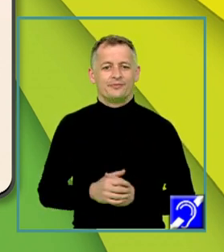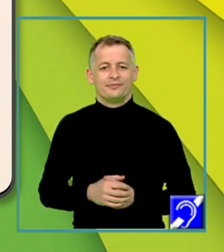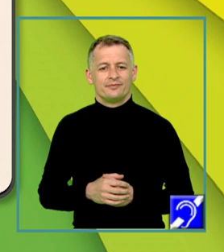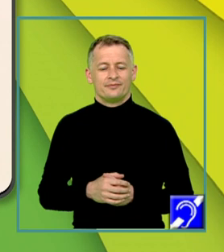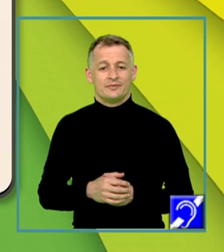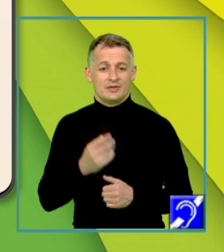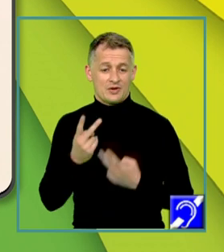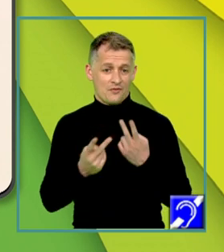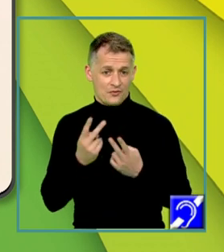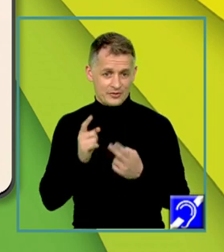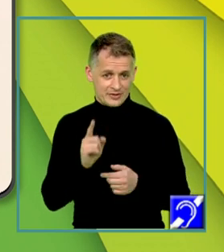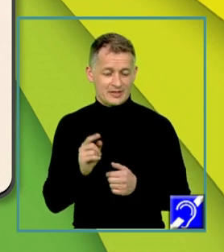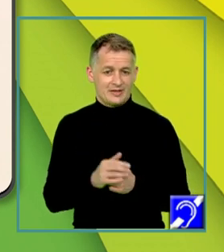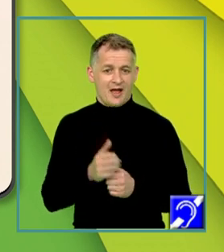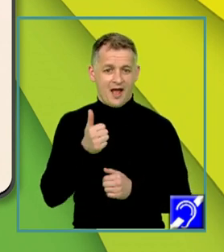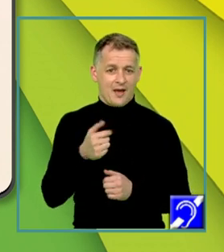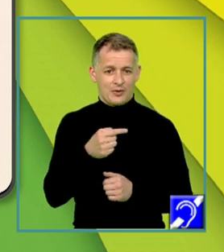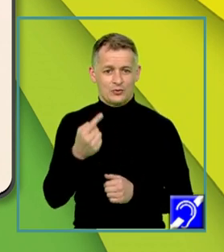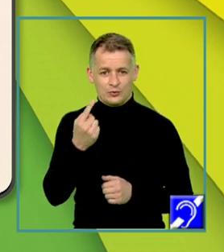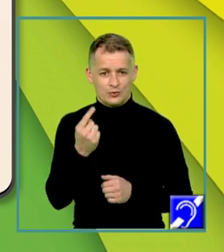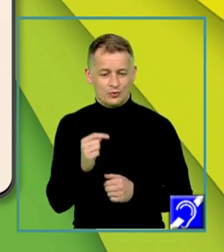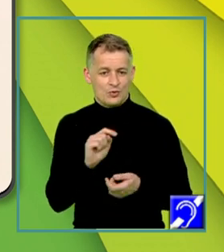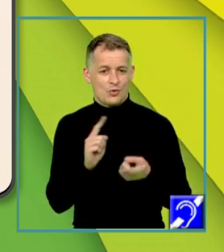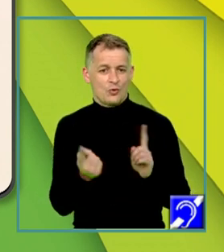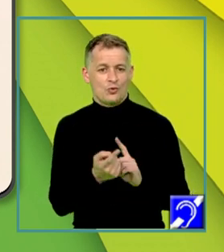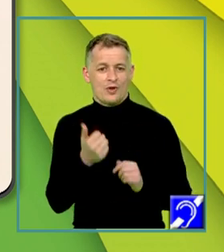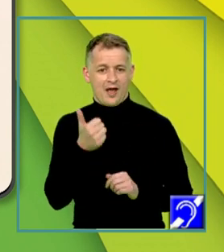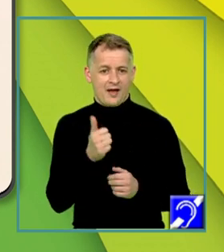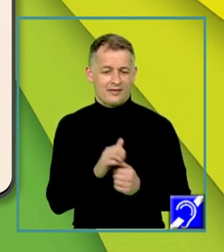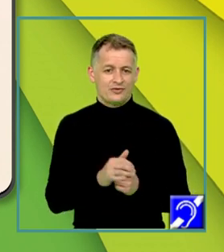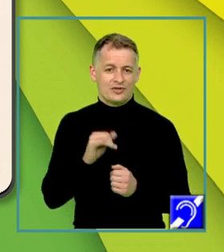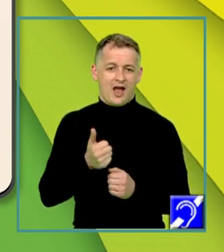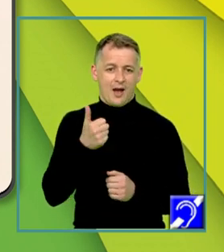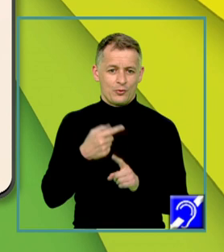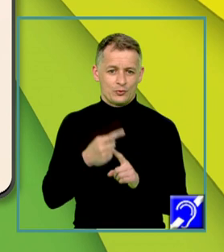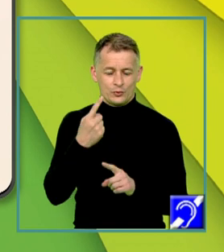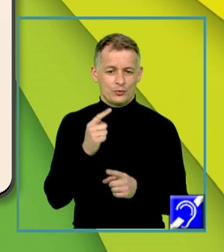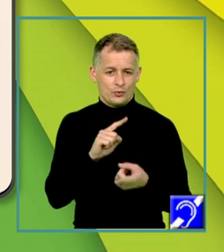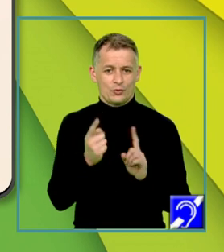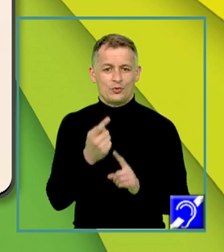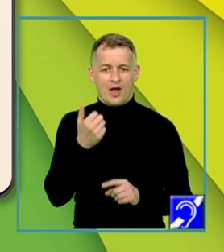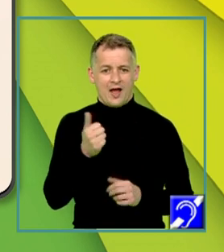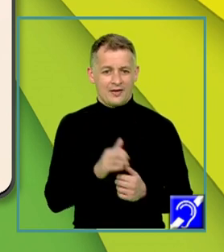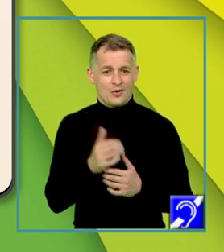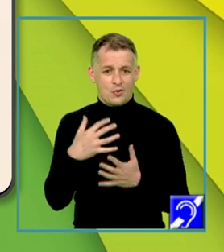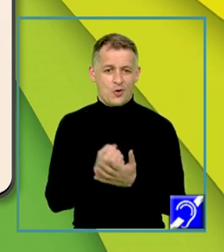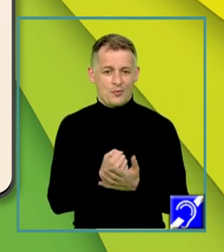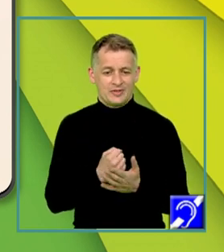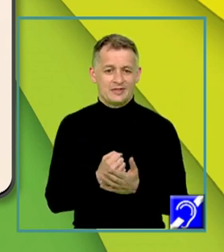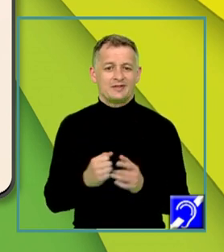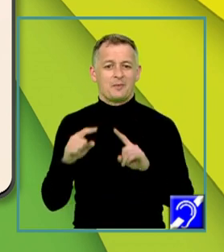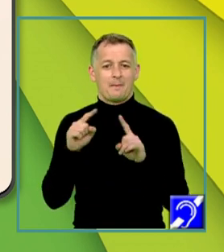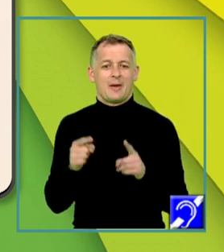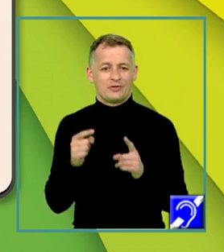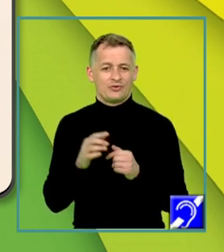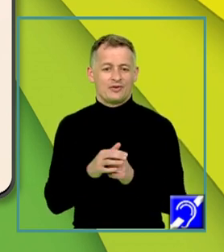Folosind substituția A de A 1 în locul A și A plus 1 în locul A, obținem matricele